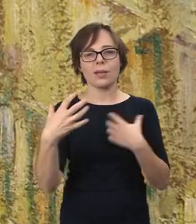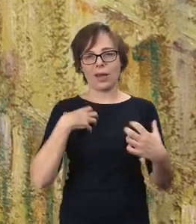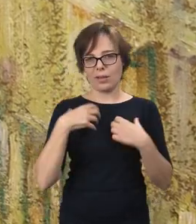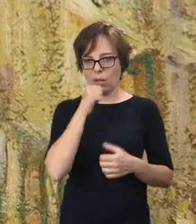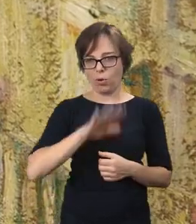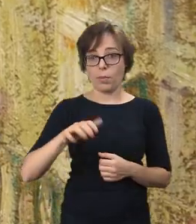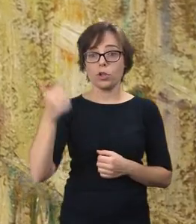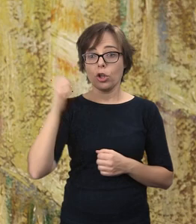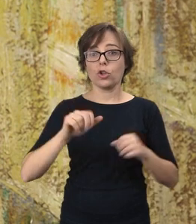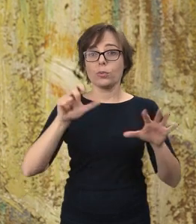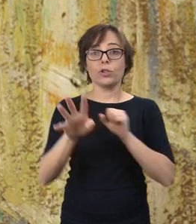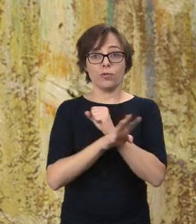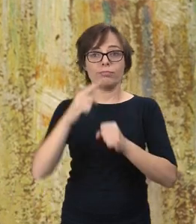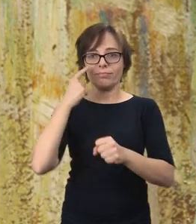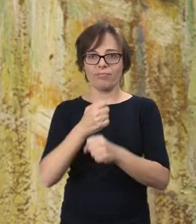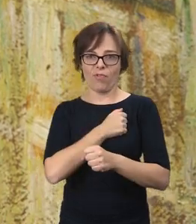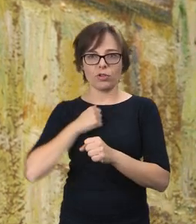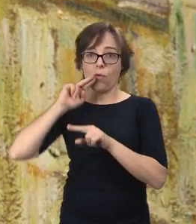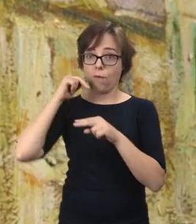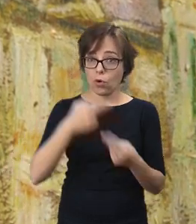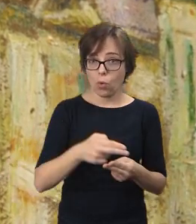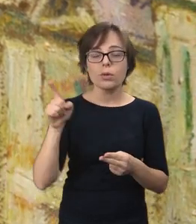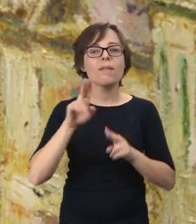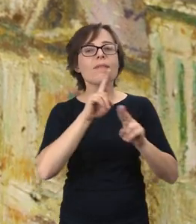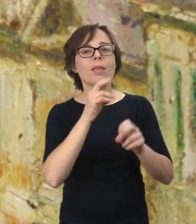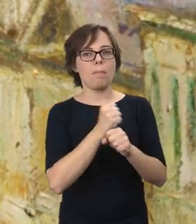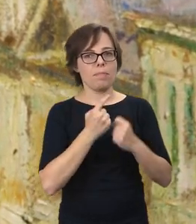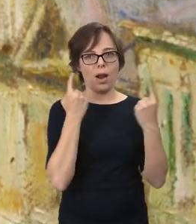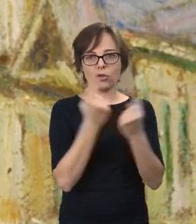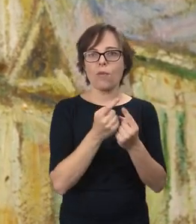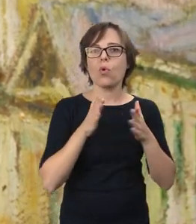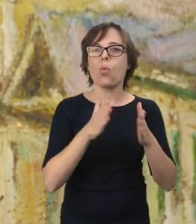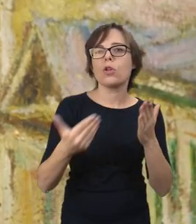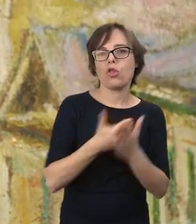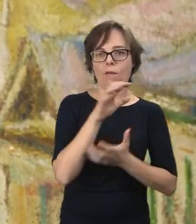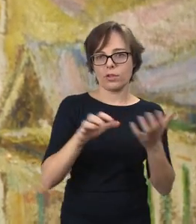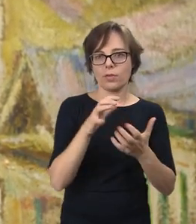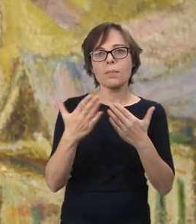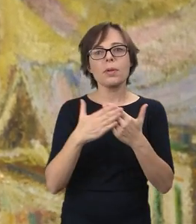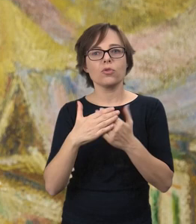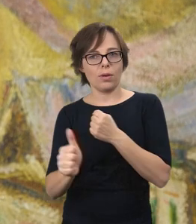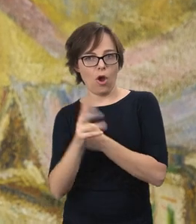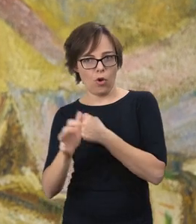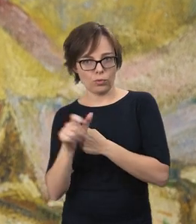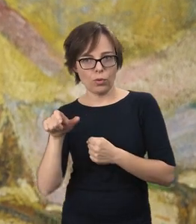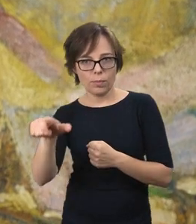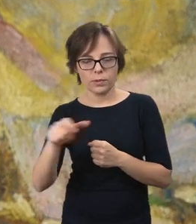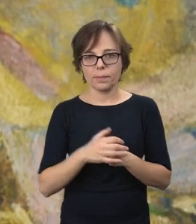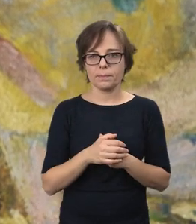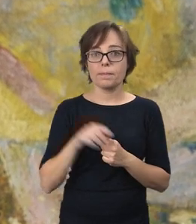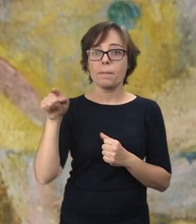1890 roku wrócił do Warszawy i wynajął pracownię na ulicy Nowy Świat, tuż u wylotu Alei Jerozolimskich.